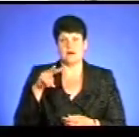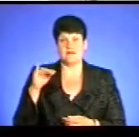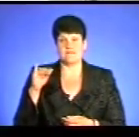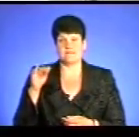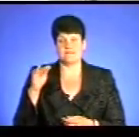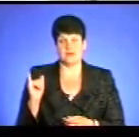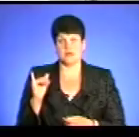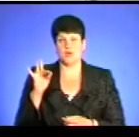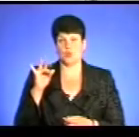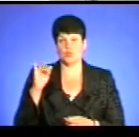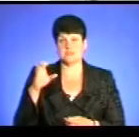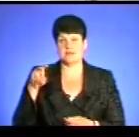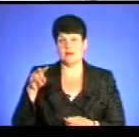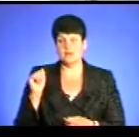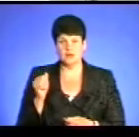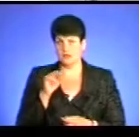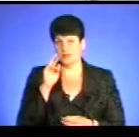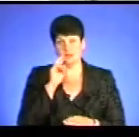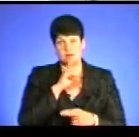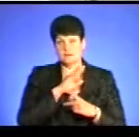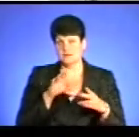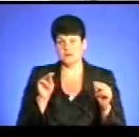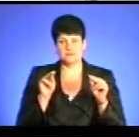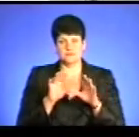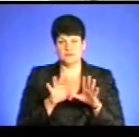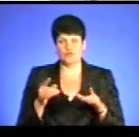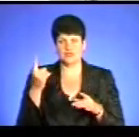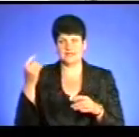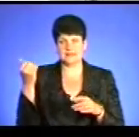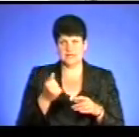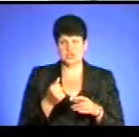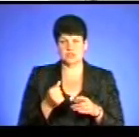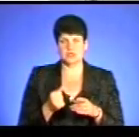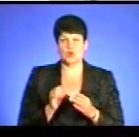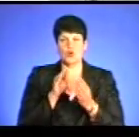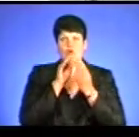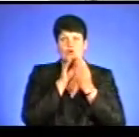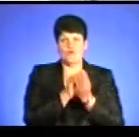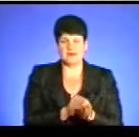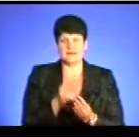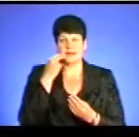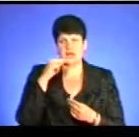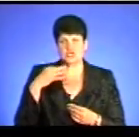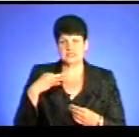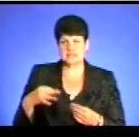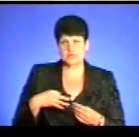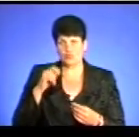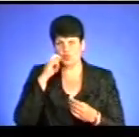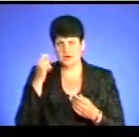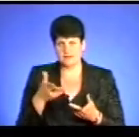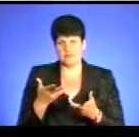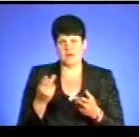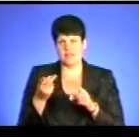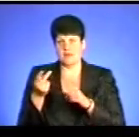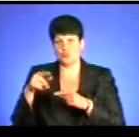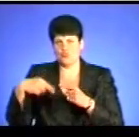І якось несправедливо в один тиждень ховати кращих синів України в землю, а другого тижня перевітати таких